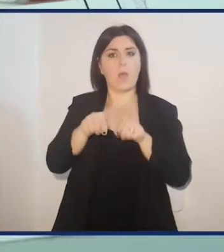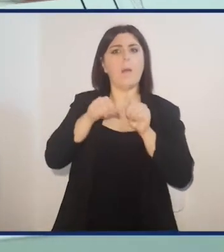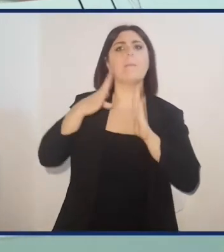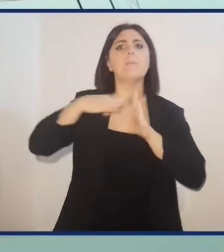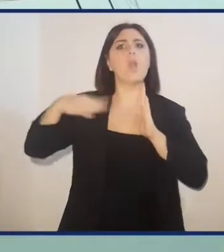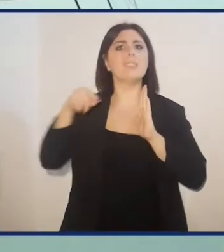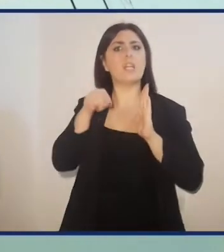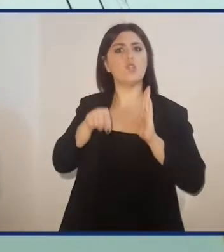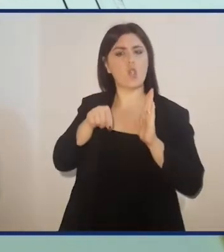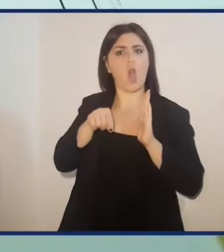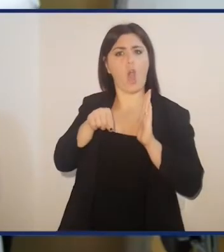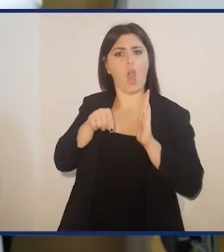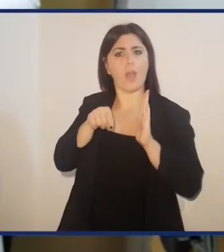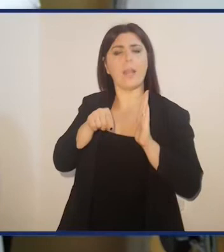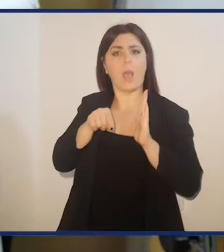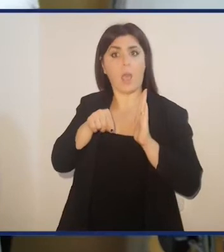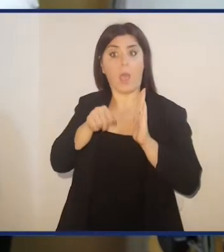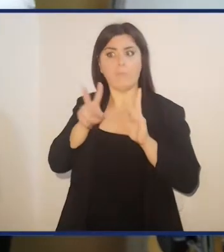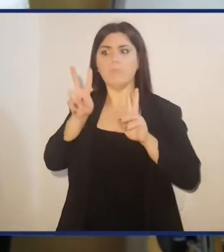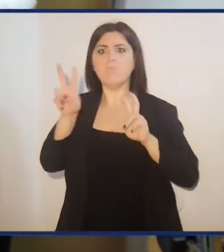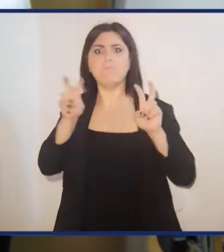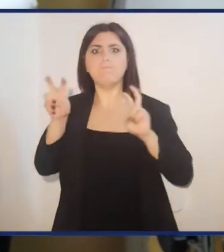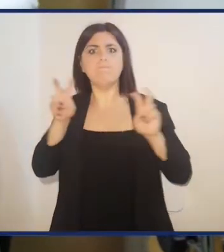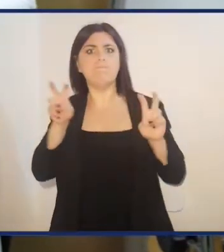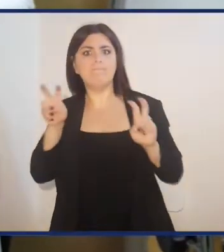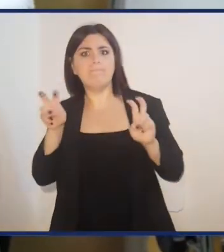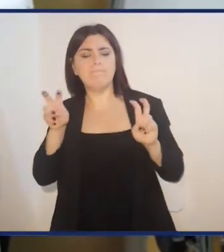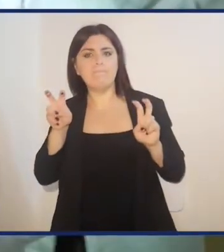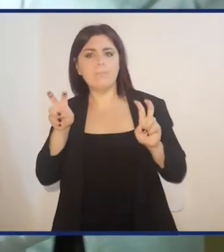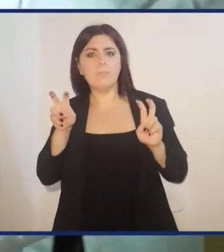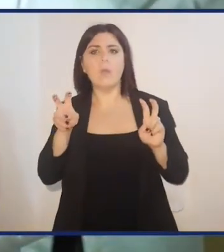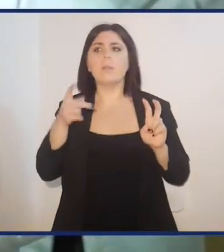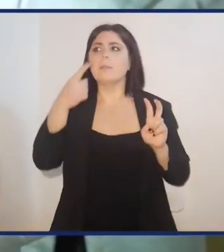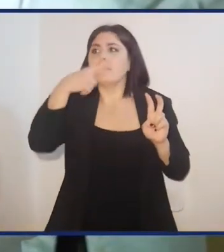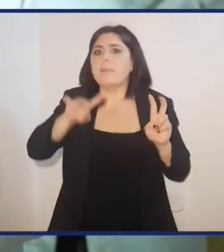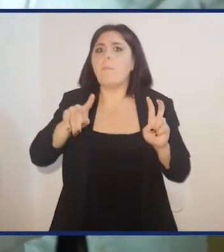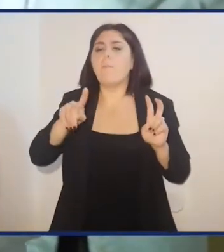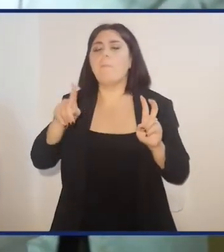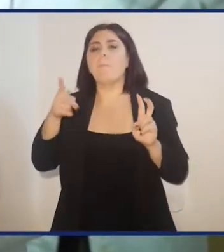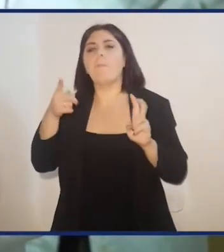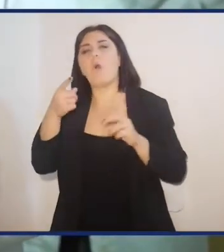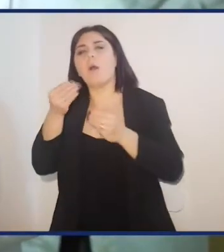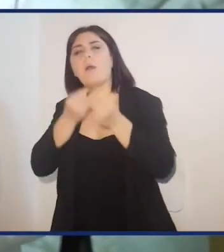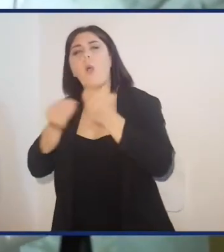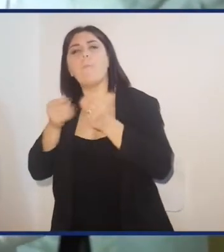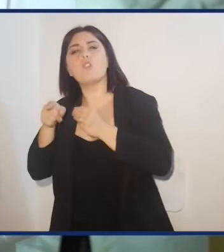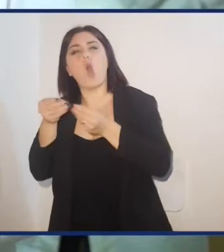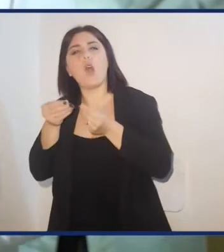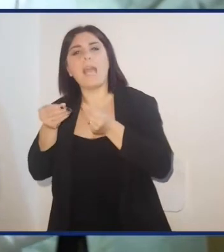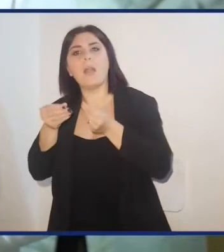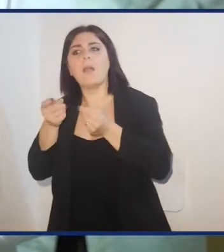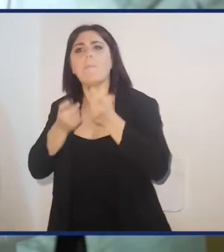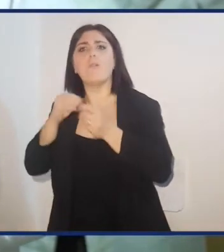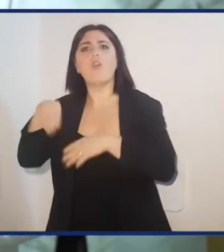Questo biosensore riesce a rilevare ogni composto organico